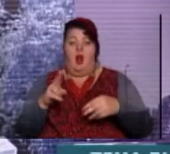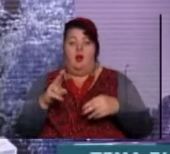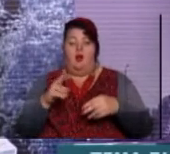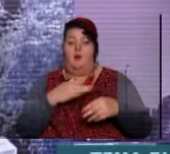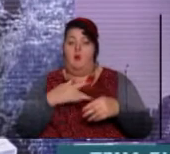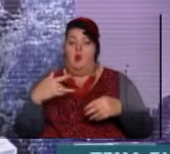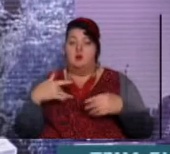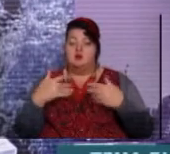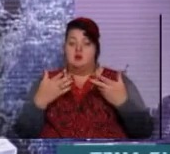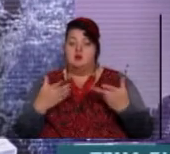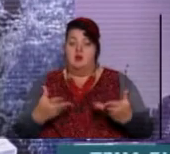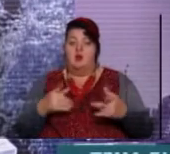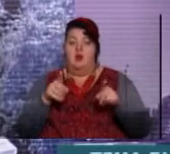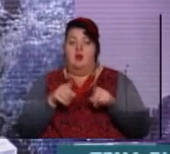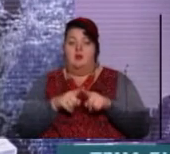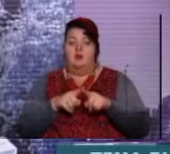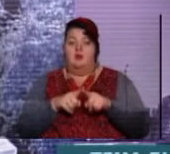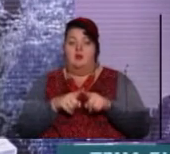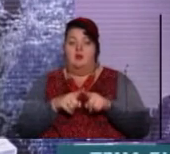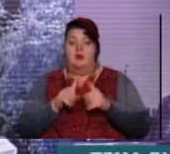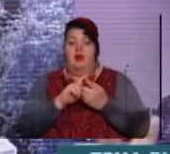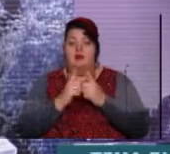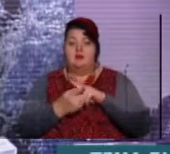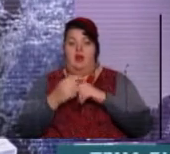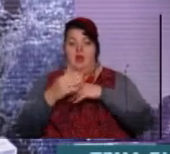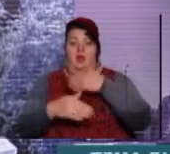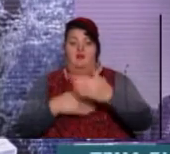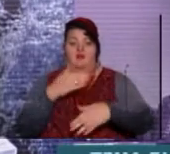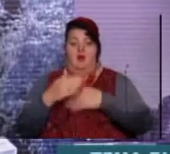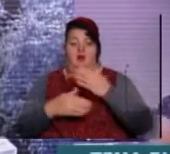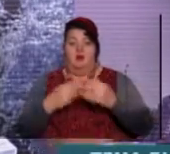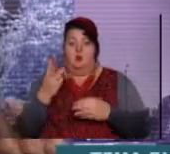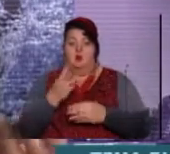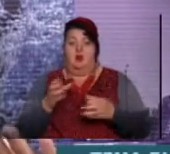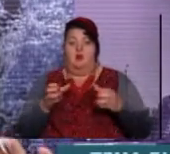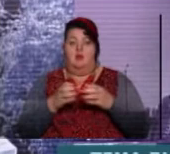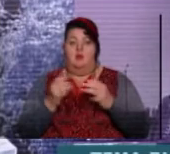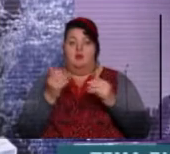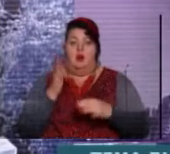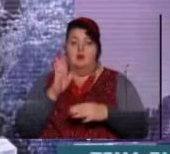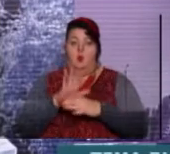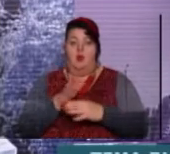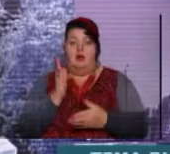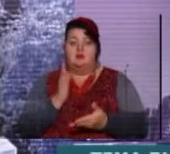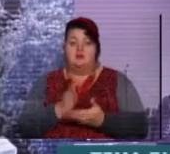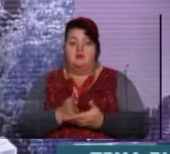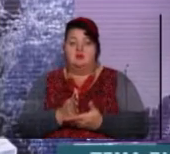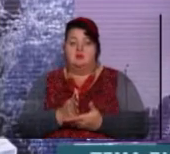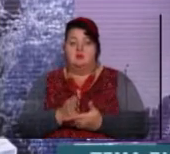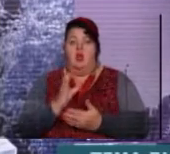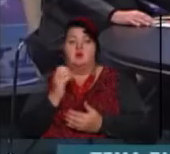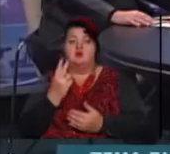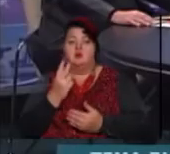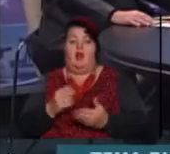ракомоличної залози, так вона тоді стає інвалідом третій групи. Зараз указ вийшов. Соціальна підтримка.